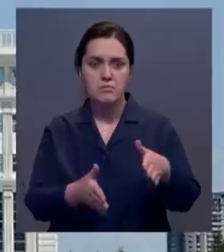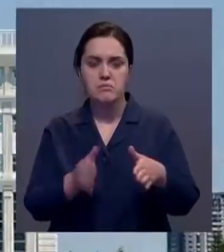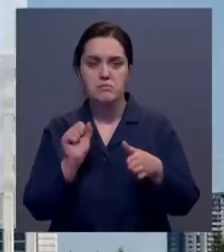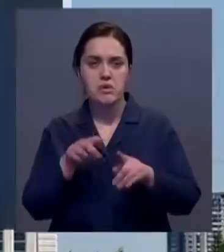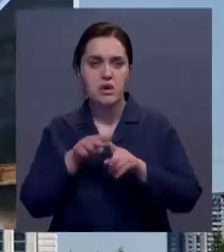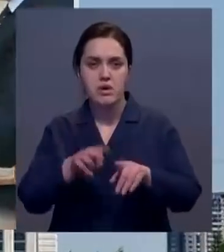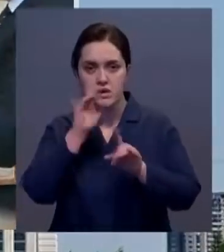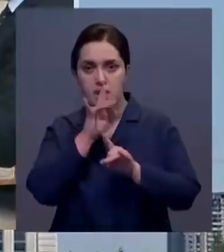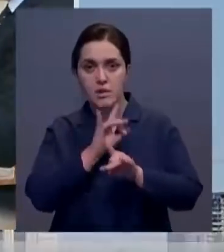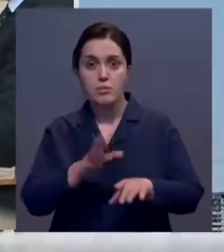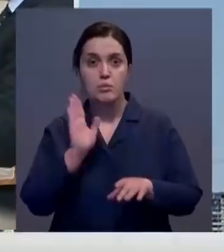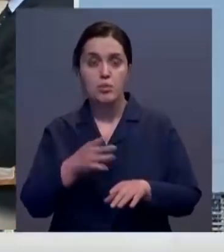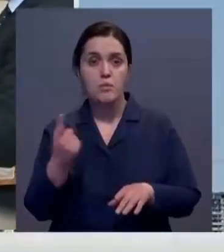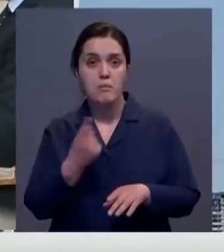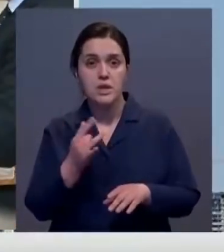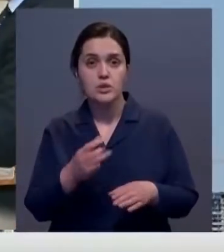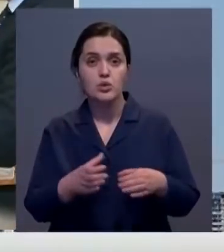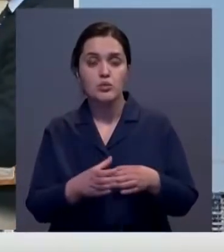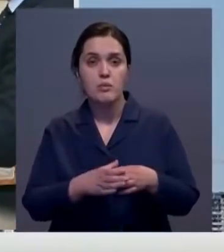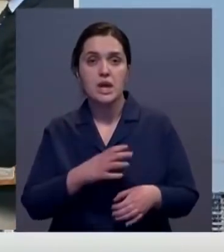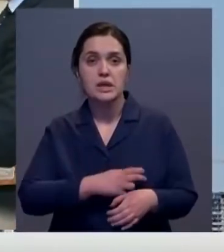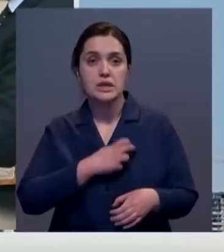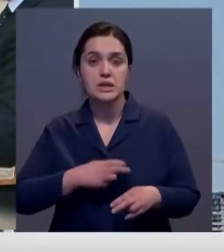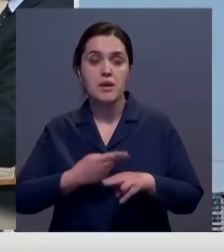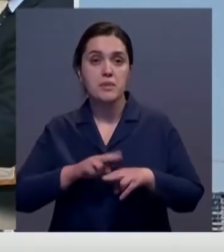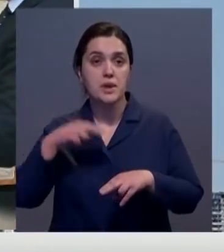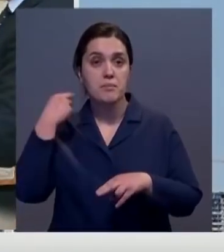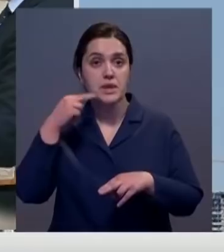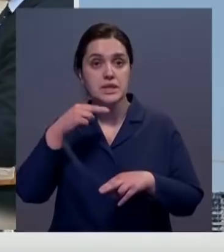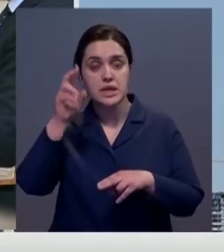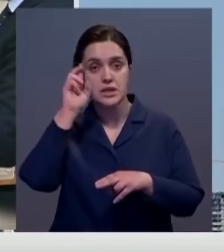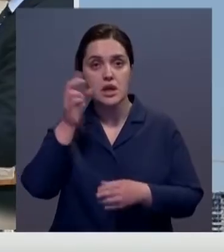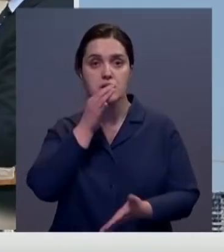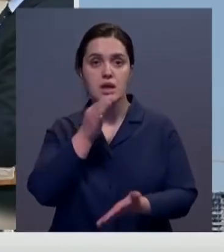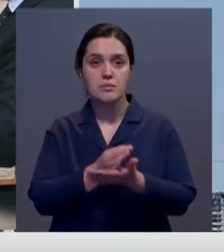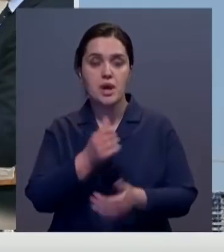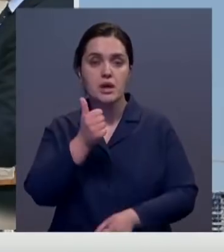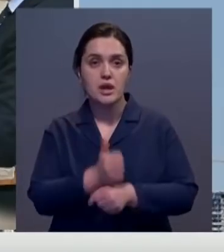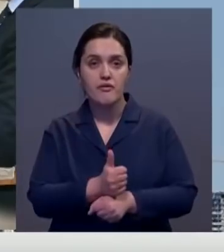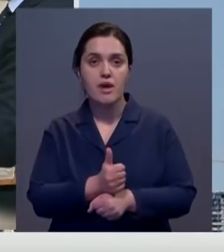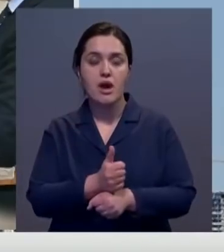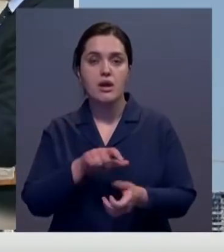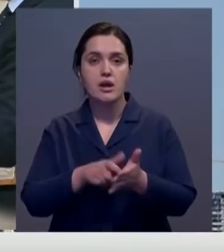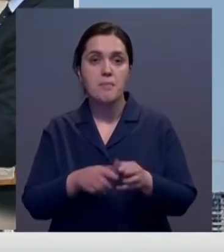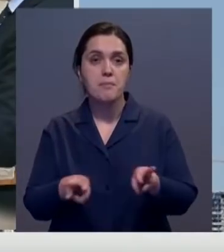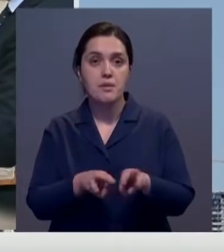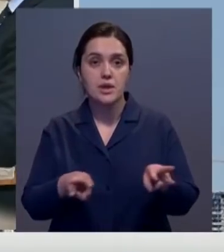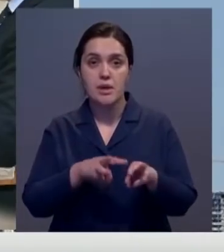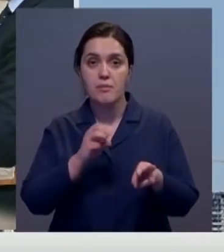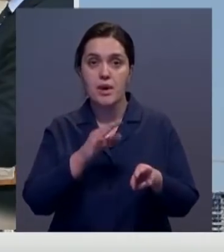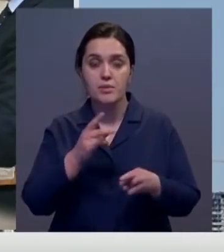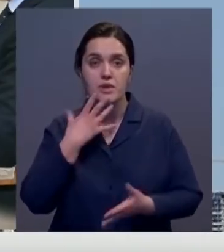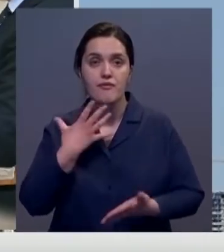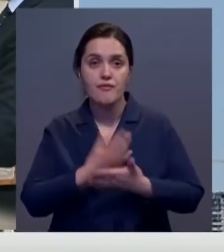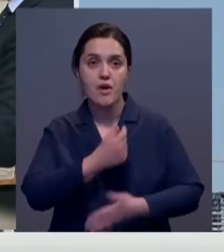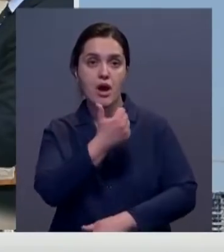вакцинации охватят людей из группы риска. Об этом президенту страны сегодня сообщил глава Кабмина. По словам Мамина, отечественная вакцина